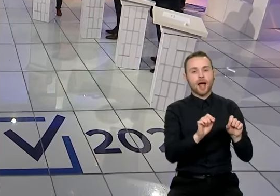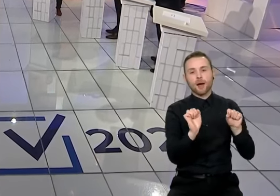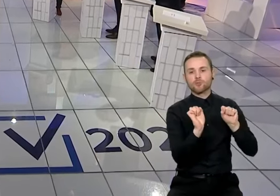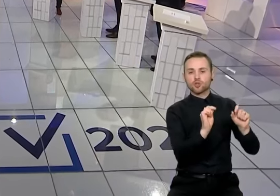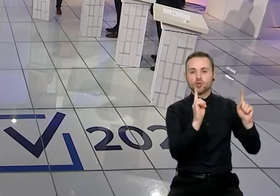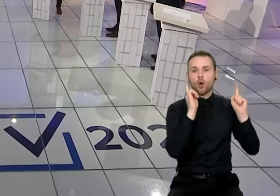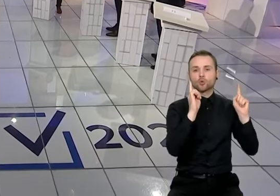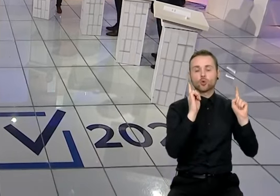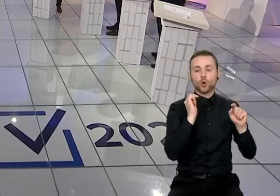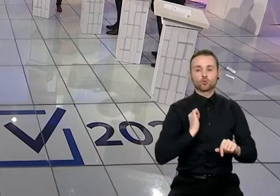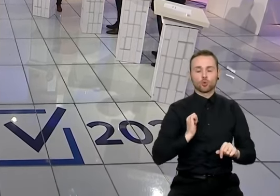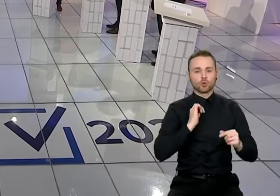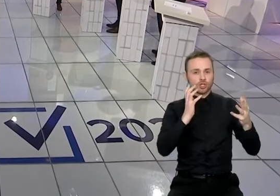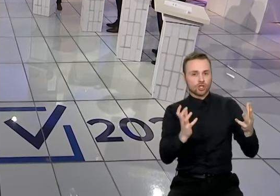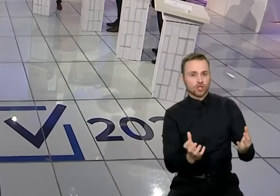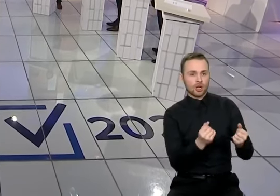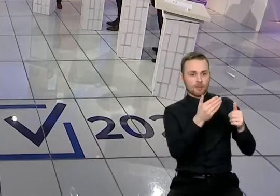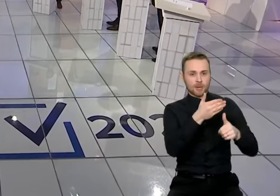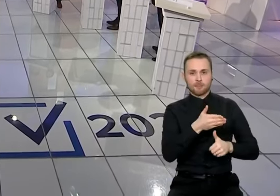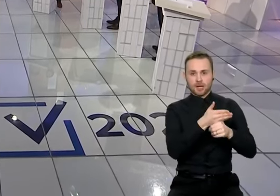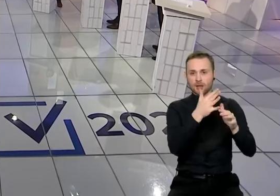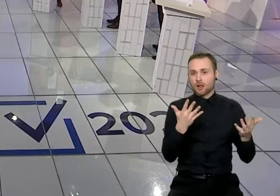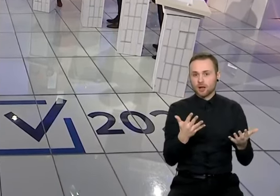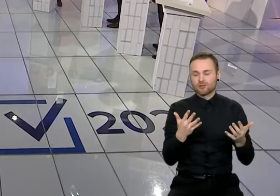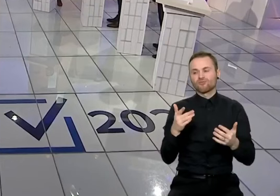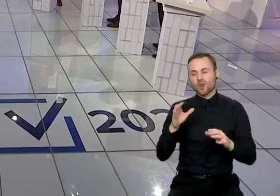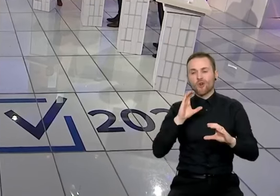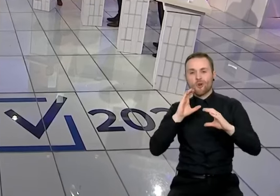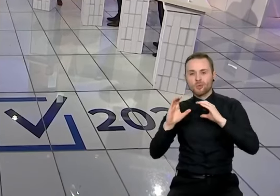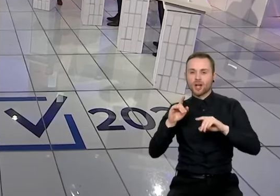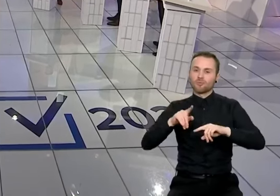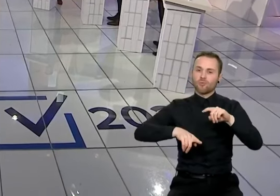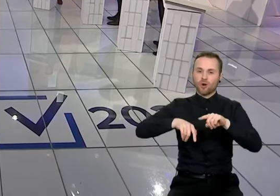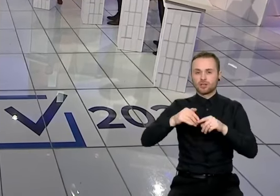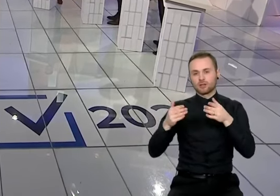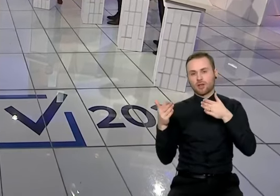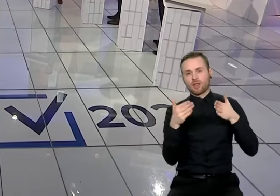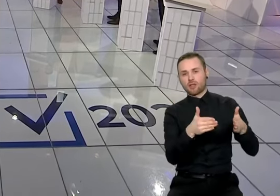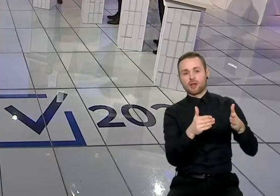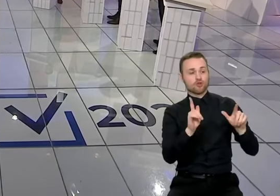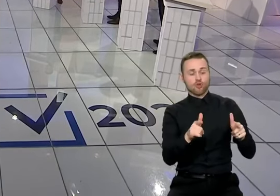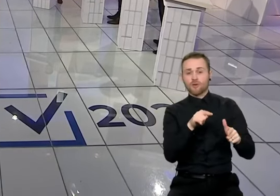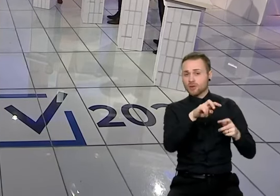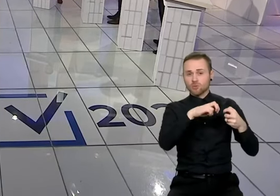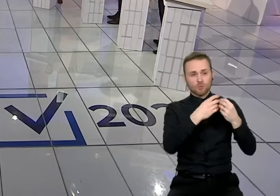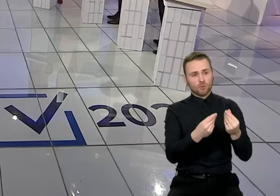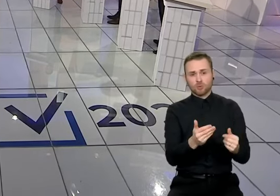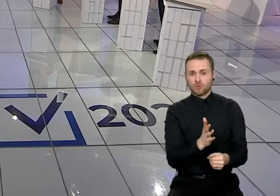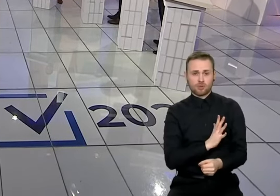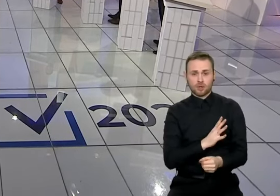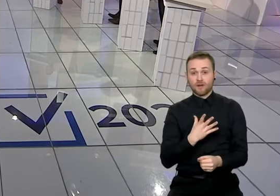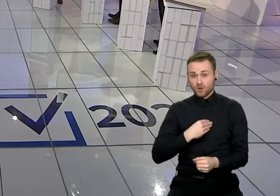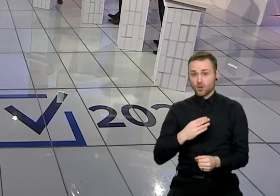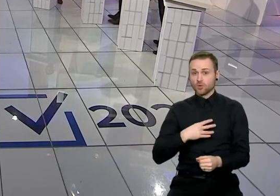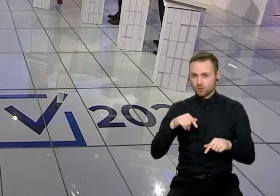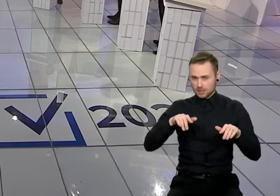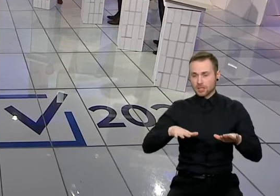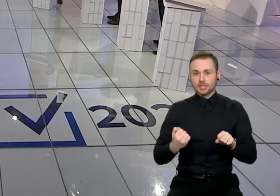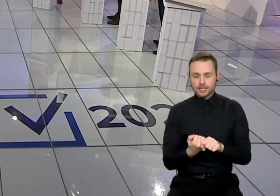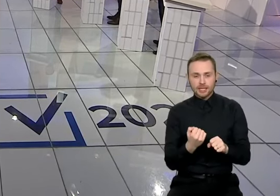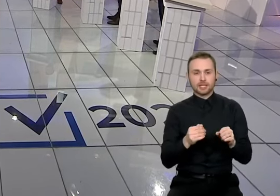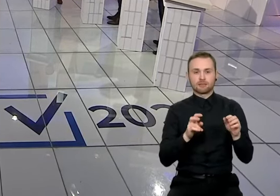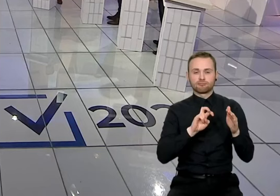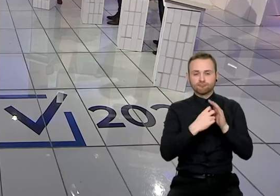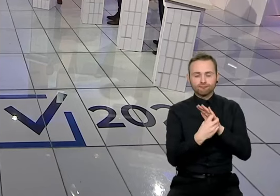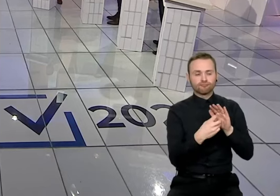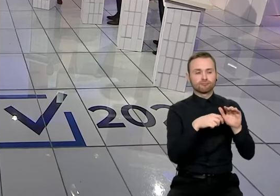išėjti žmonėms apsaugoti, yra orientuojama politika ir komunikacija. Pamaitinu, žinai, viską. Saugų, saugų. Ačiū,